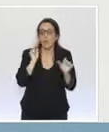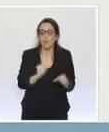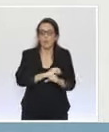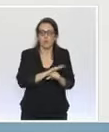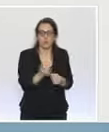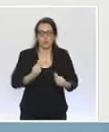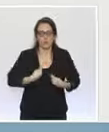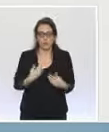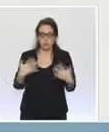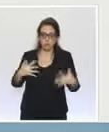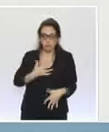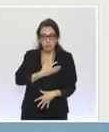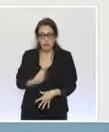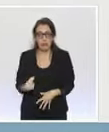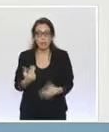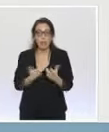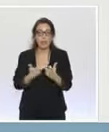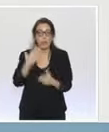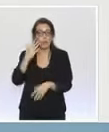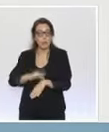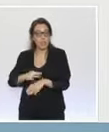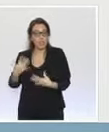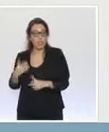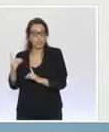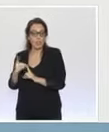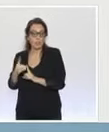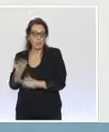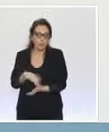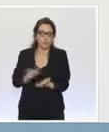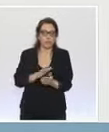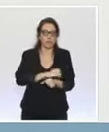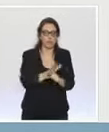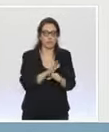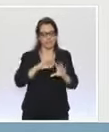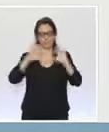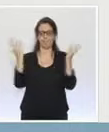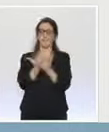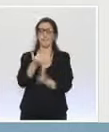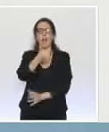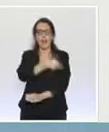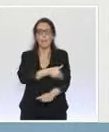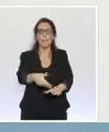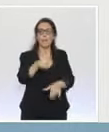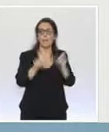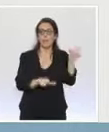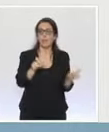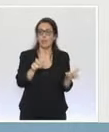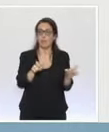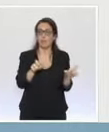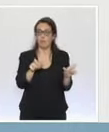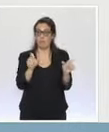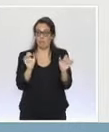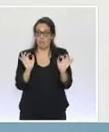exemple lorsqu'ils sont diabétiques. Cela représente environ un million de personnes, ce qui correspond aux